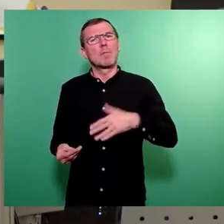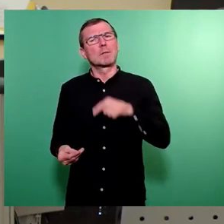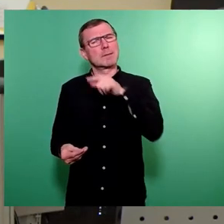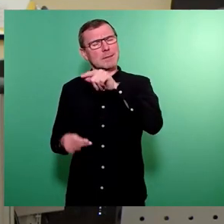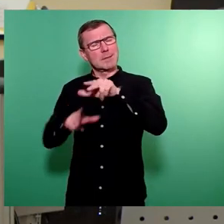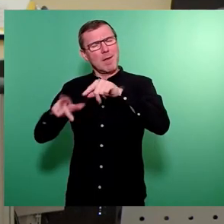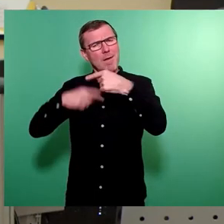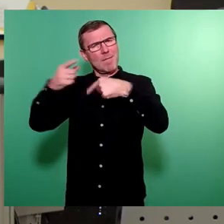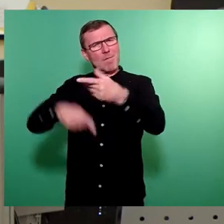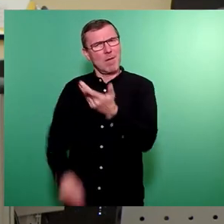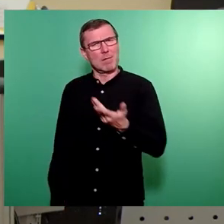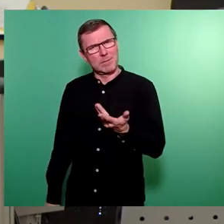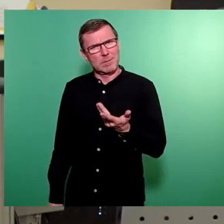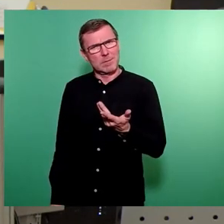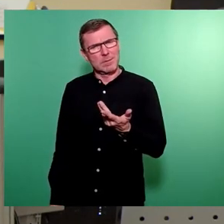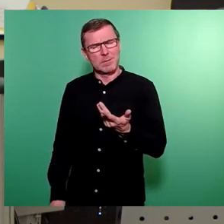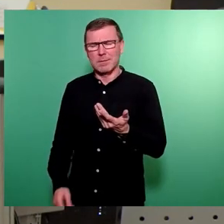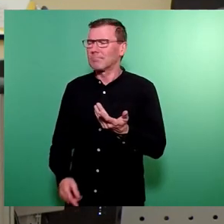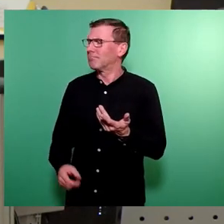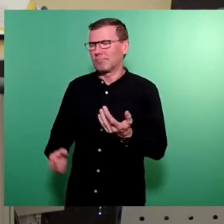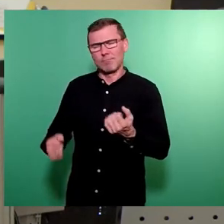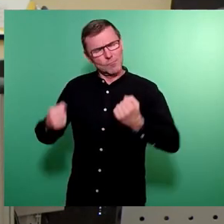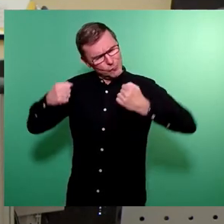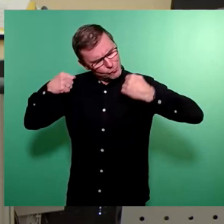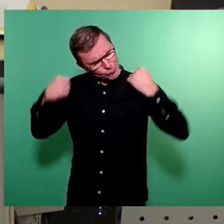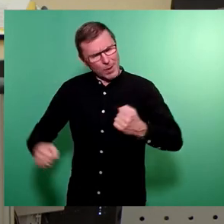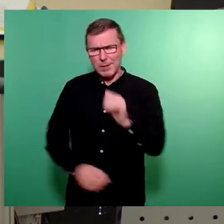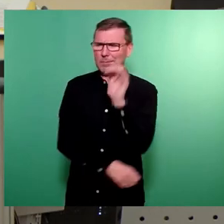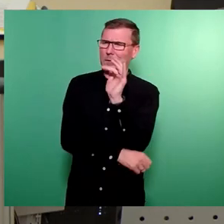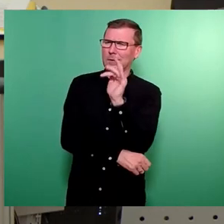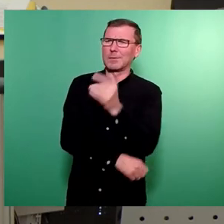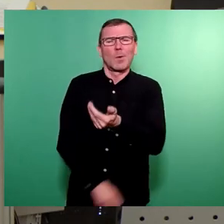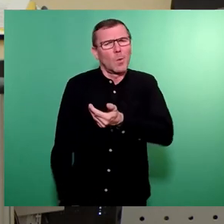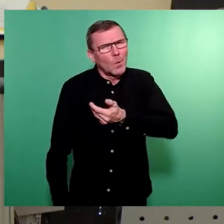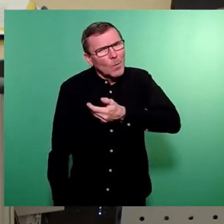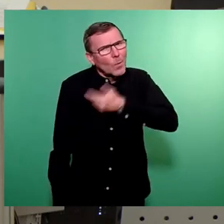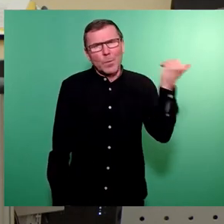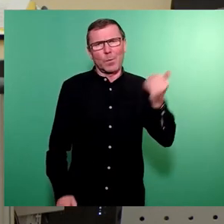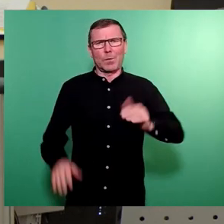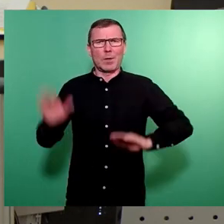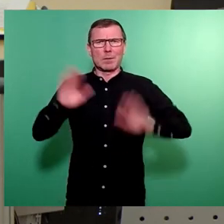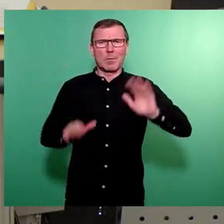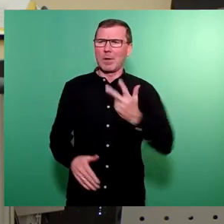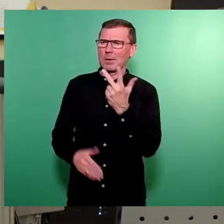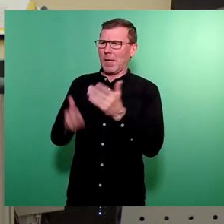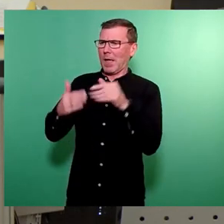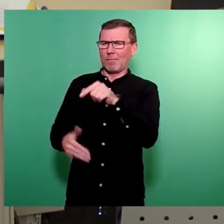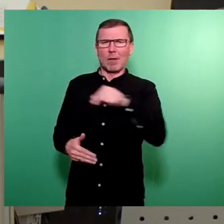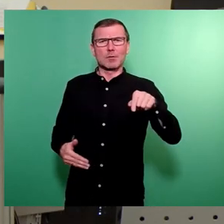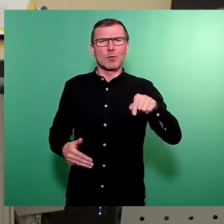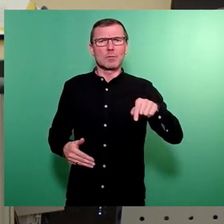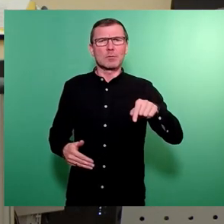ganz scharf kritisieren. Es ist undemokratisch, drei Fraktionen außen vor zu lassen.